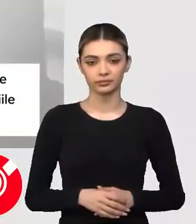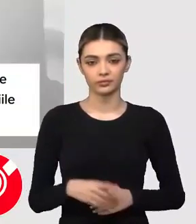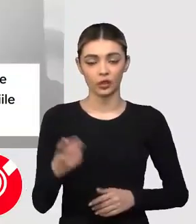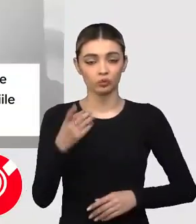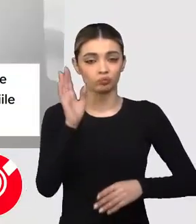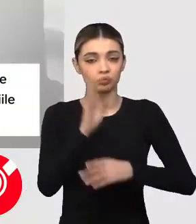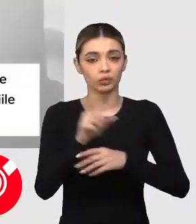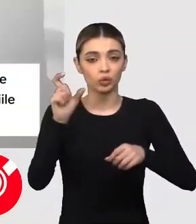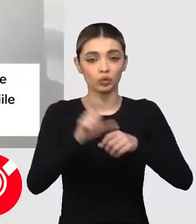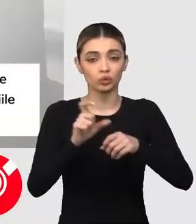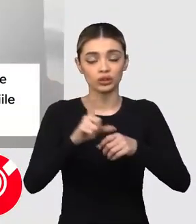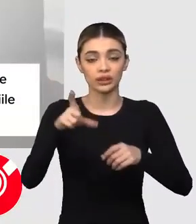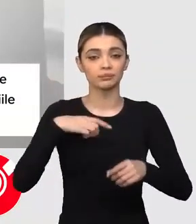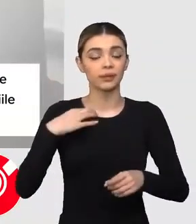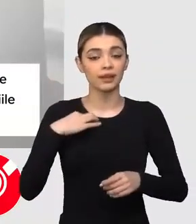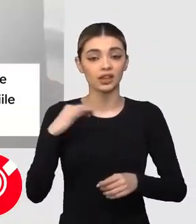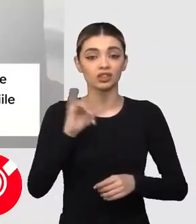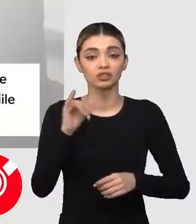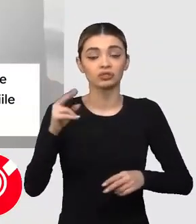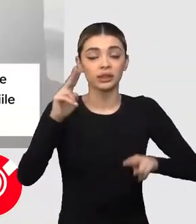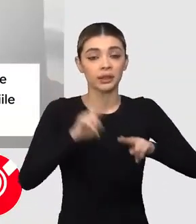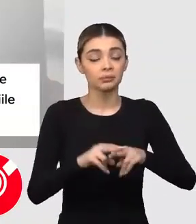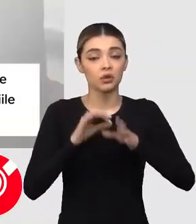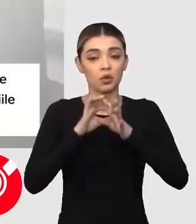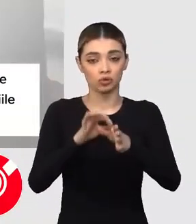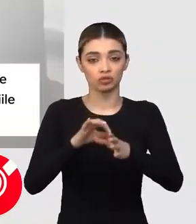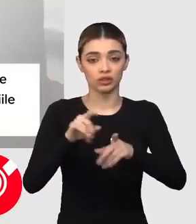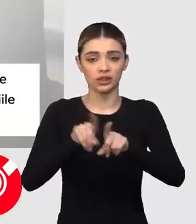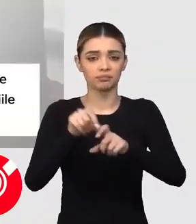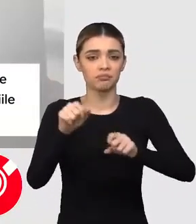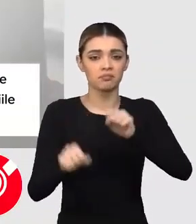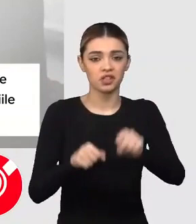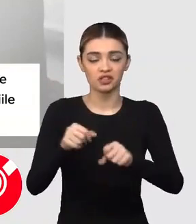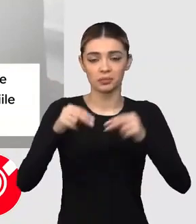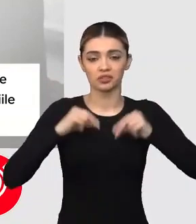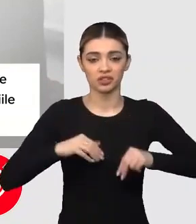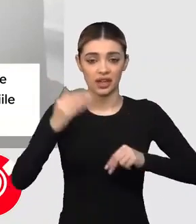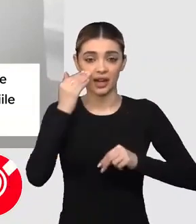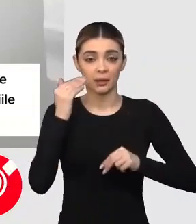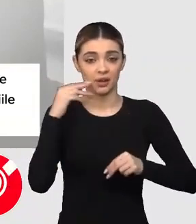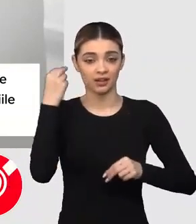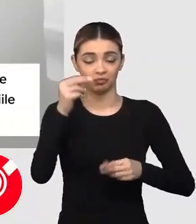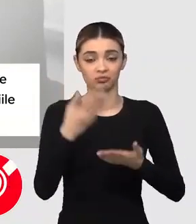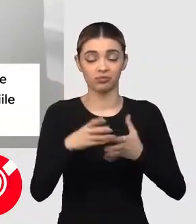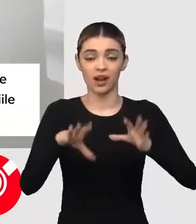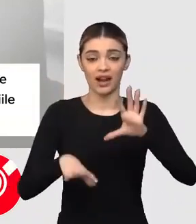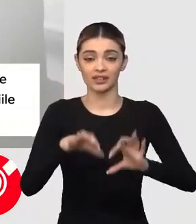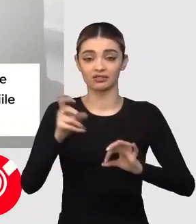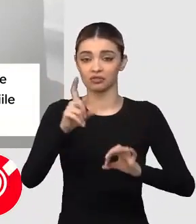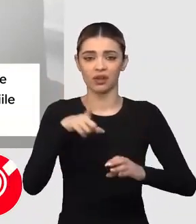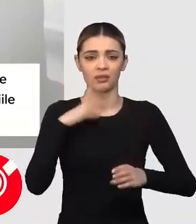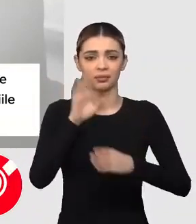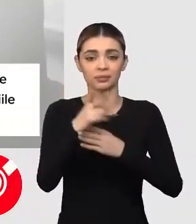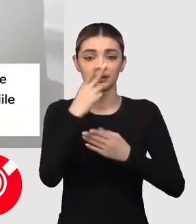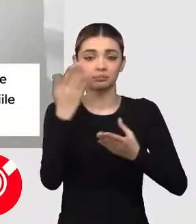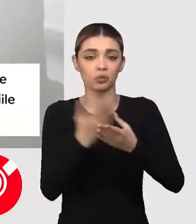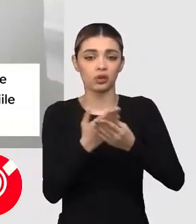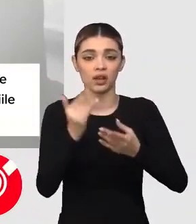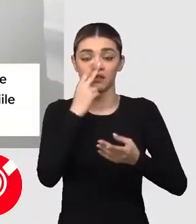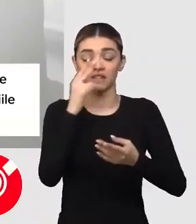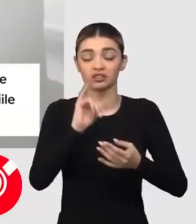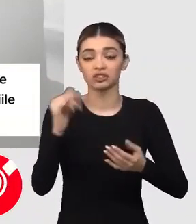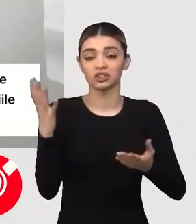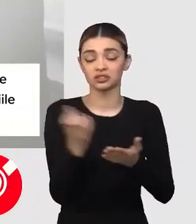Nu doar tuși, ci sunt interesați pe mâinile cui rămân. De pe bicicletă, Joe Biden comentează alegerile, nu a primit niciun